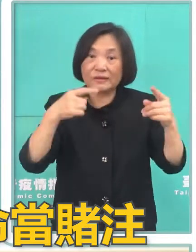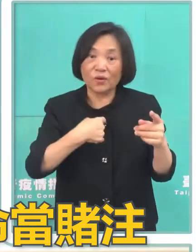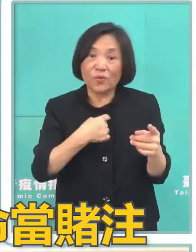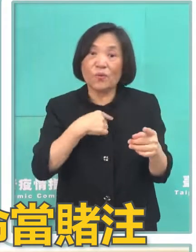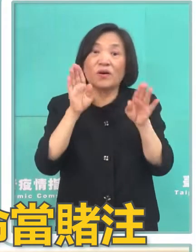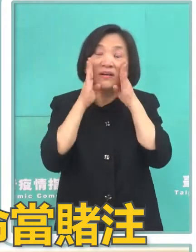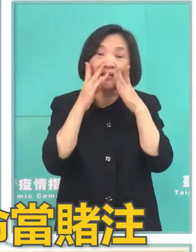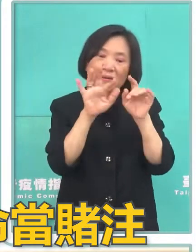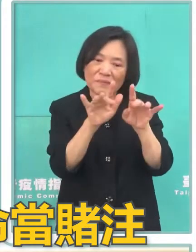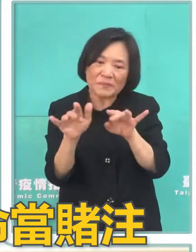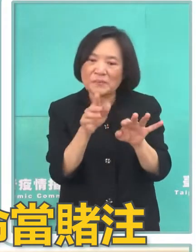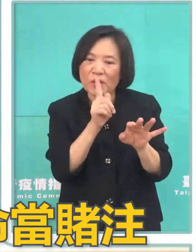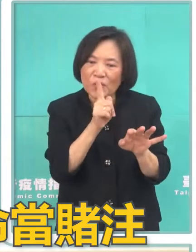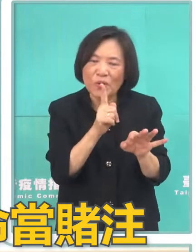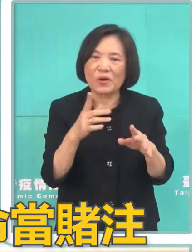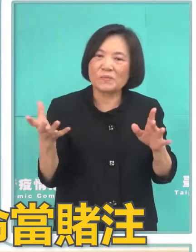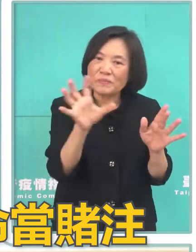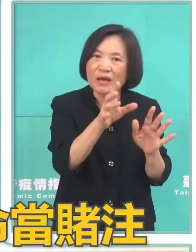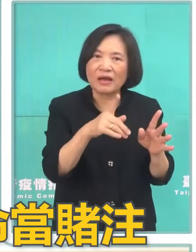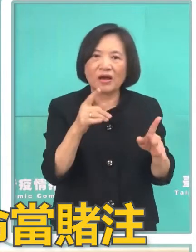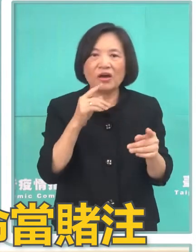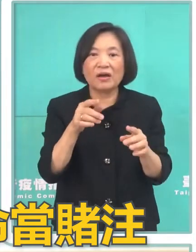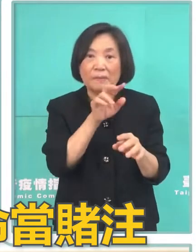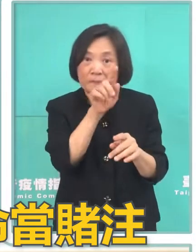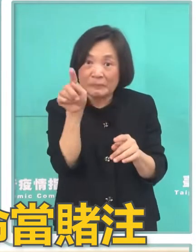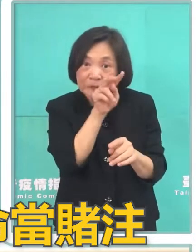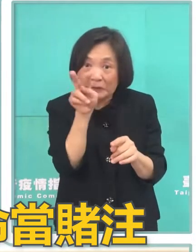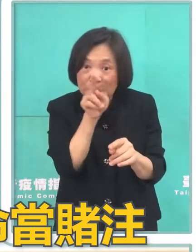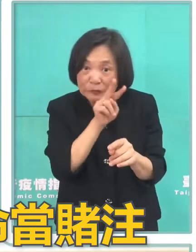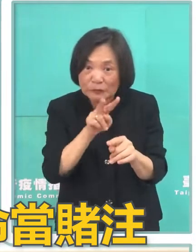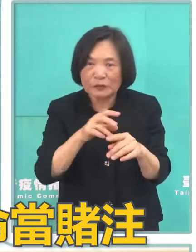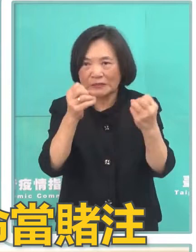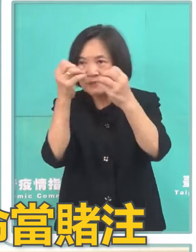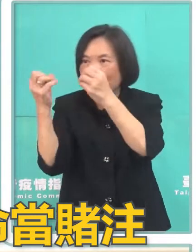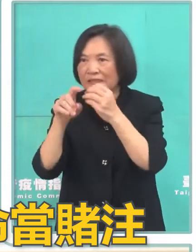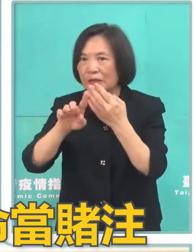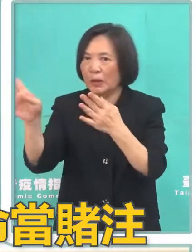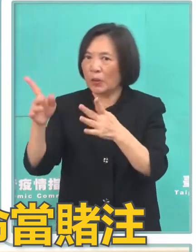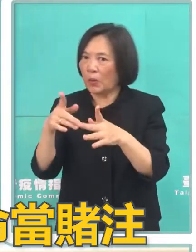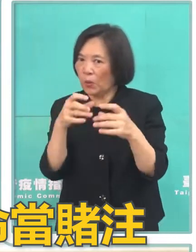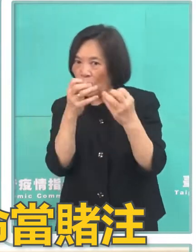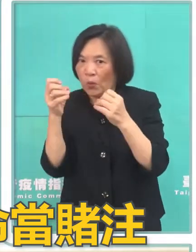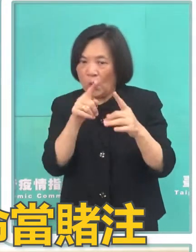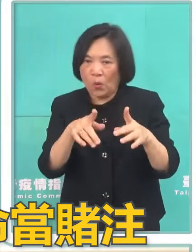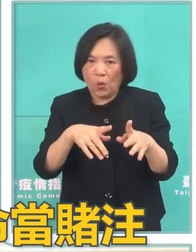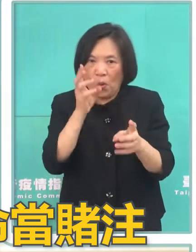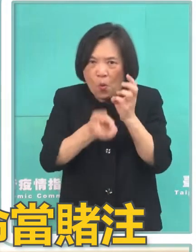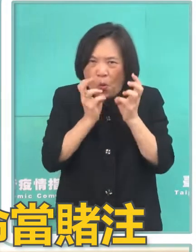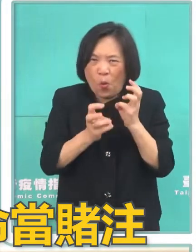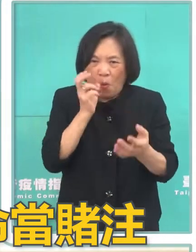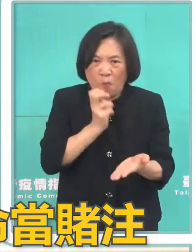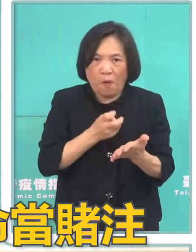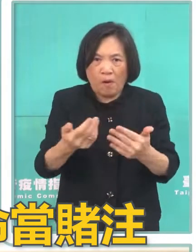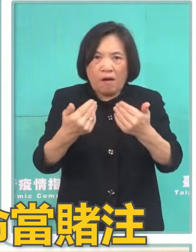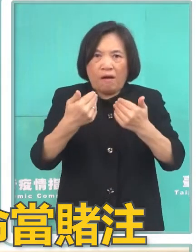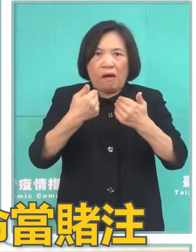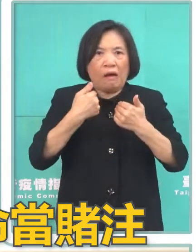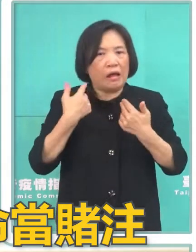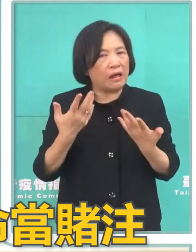管在臉書上講的寫的每一行字一行一行拿出來討論無非就是在